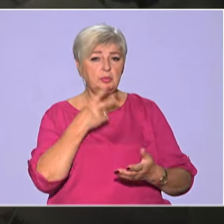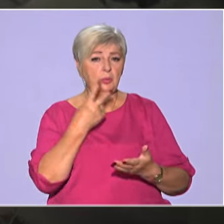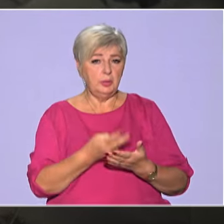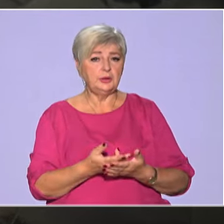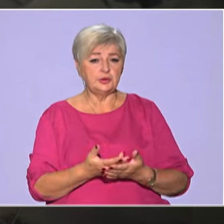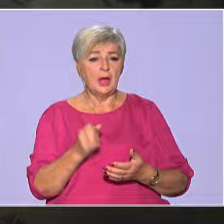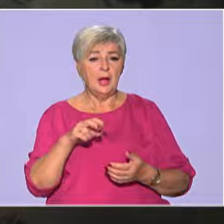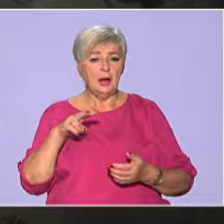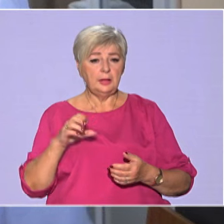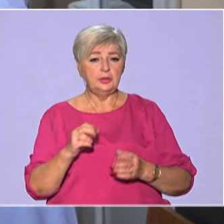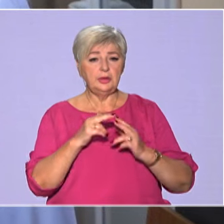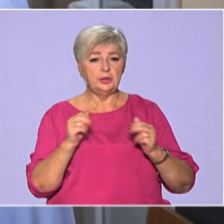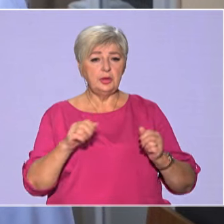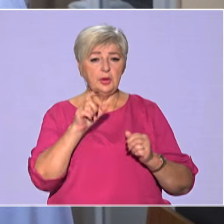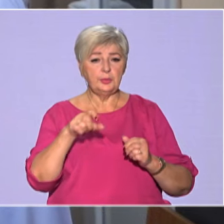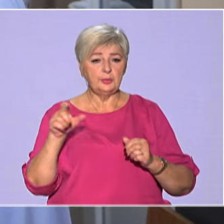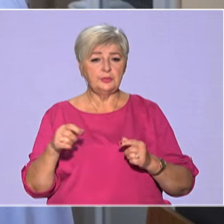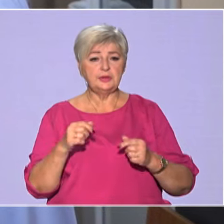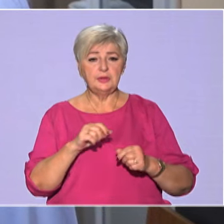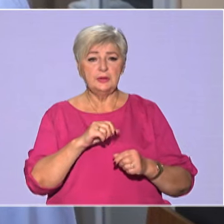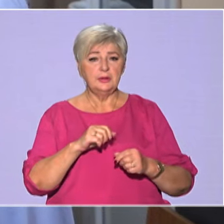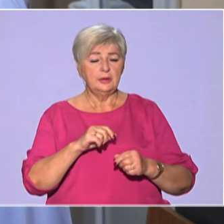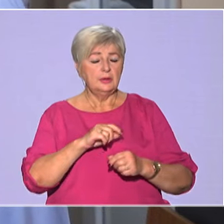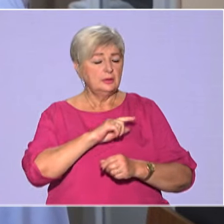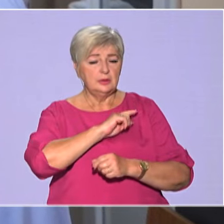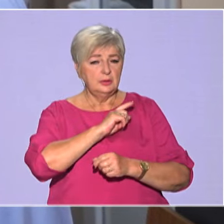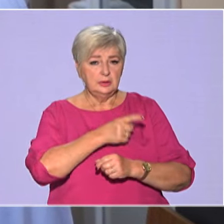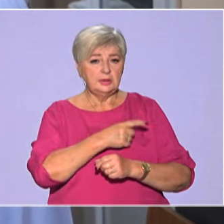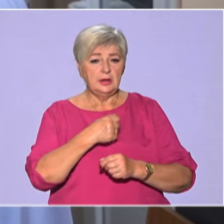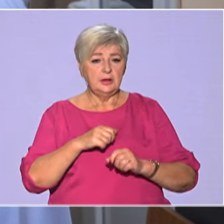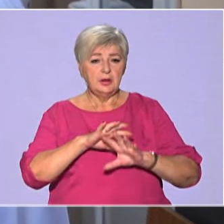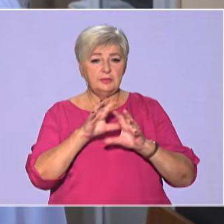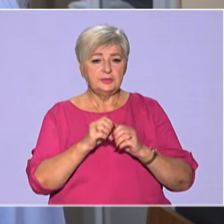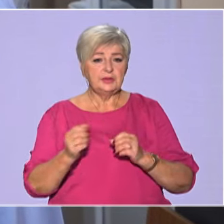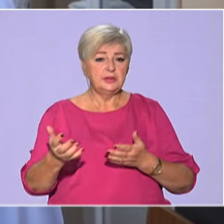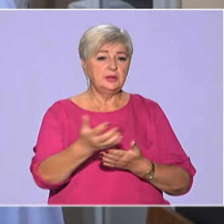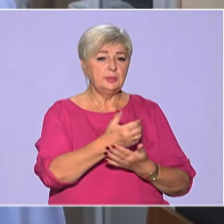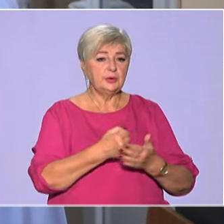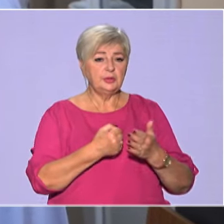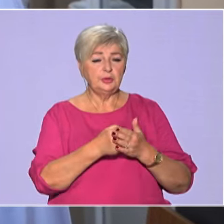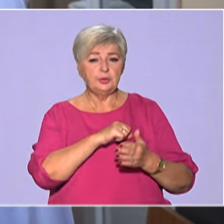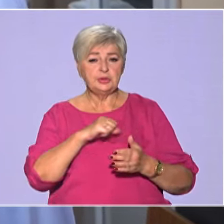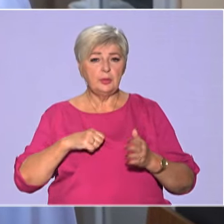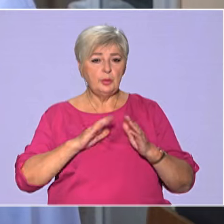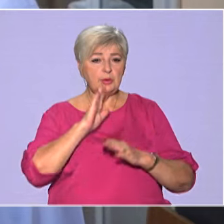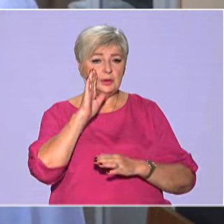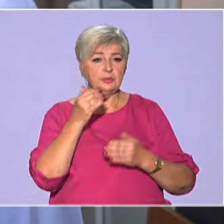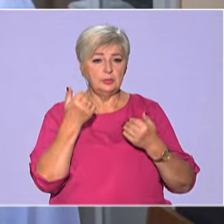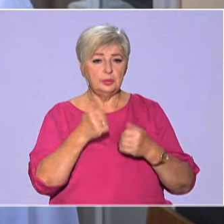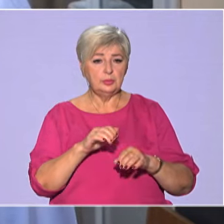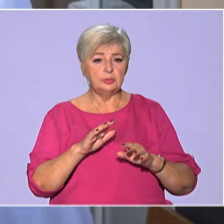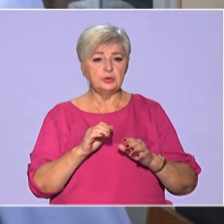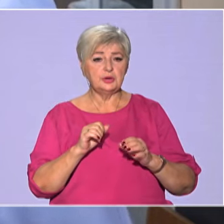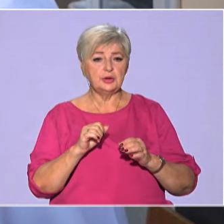але дніпровці вони потужні, все зібрали і до самого ранку вже був на вулиці